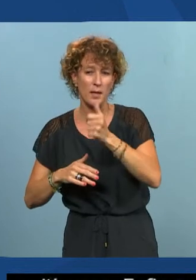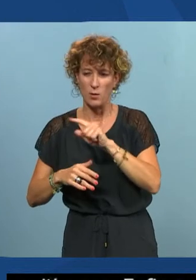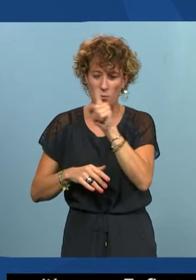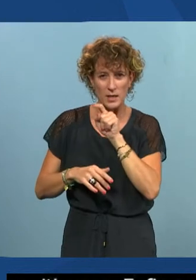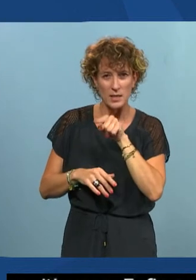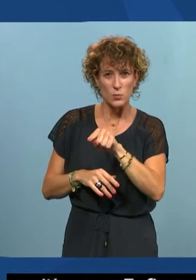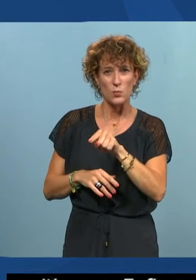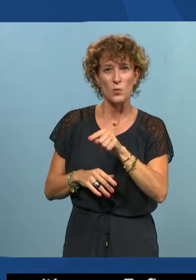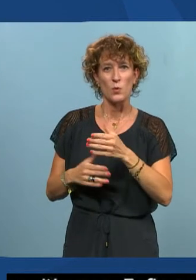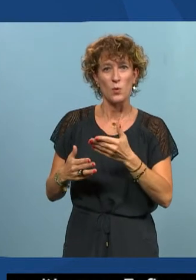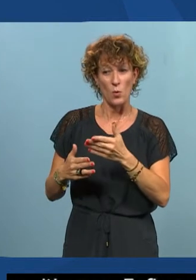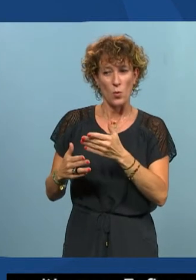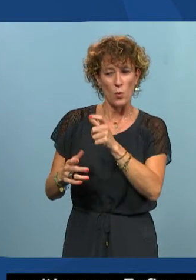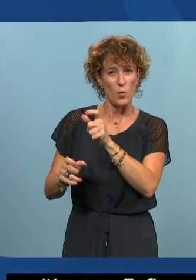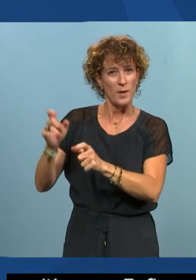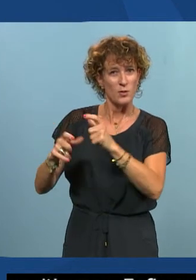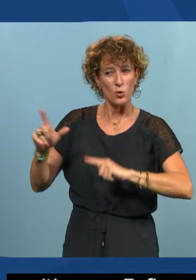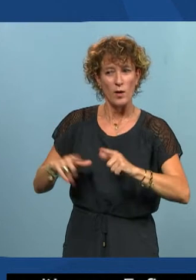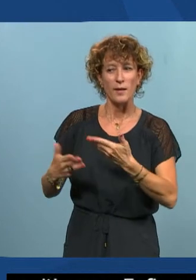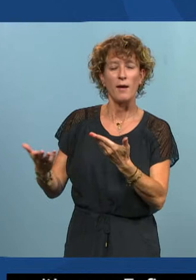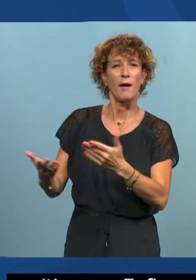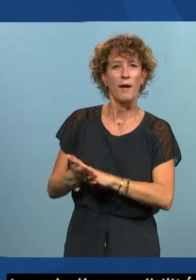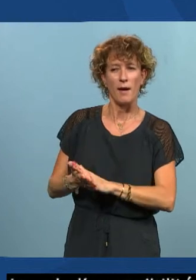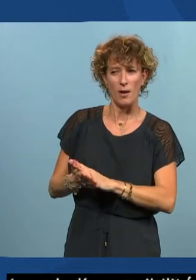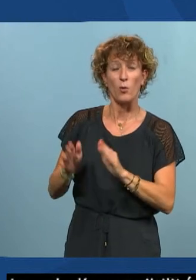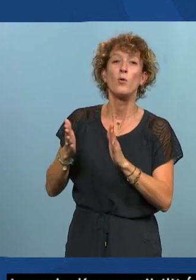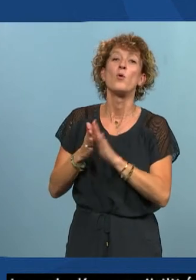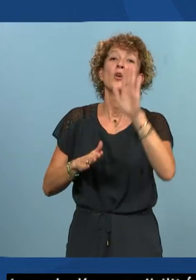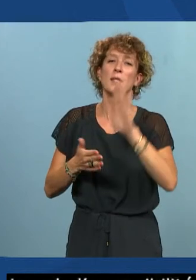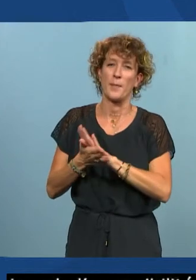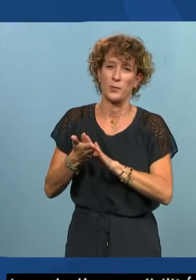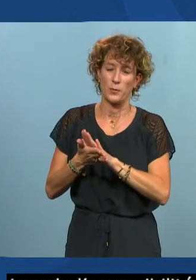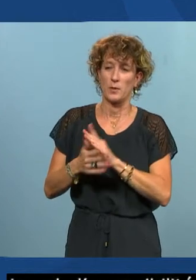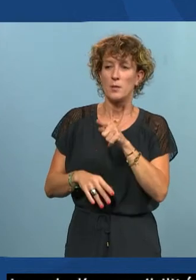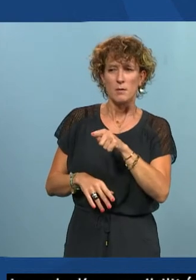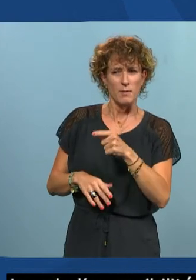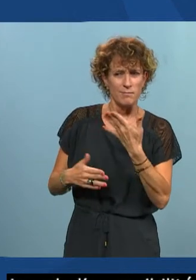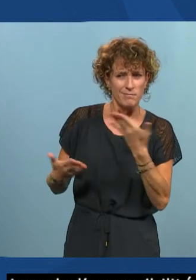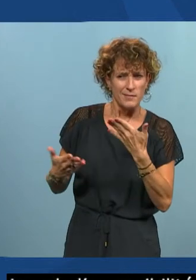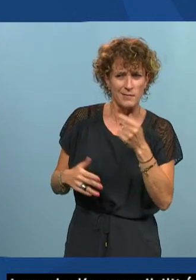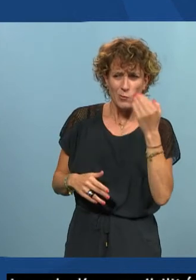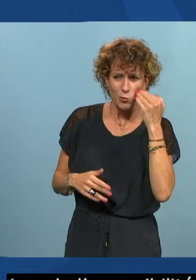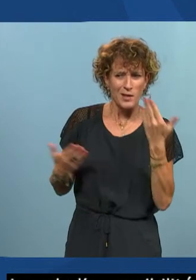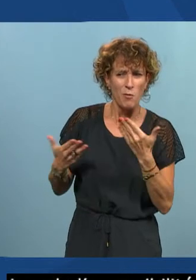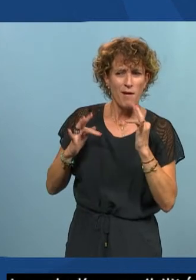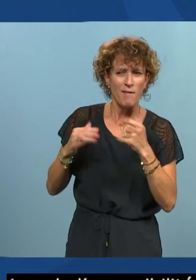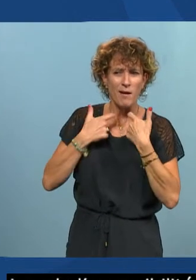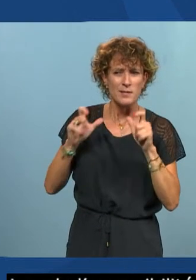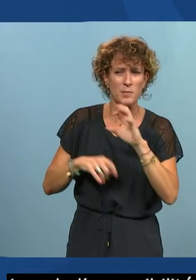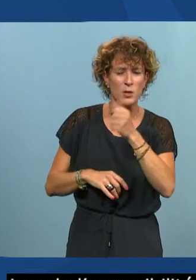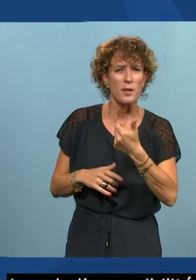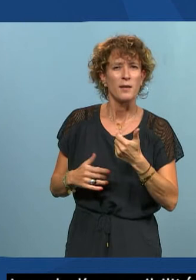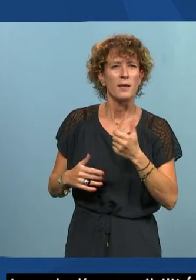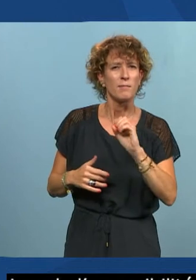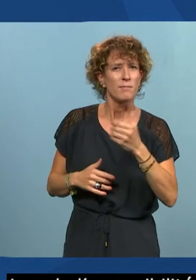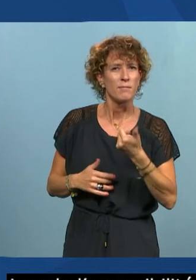justement, aux collègues, aux candidats, pardon, qu'est-ce que vous savez de l'accessibilité numérique ? Alors,